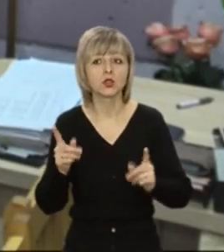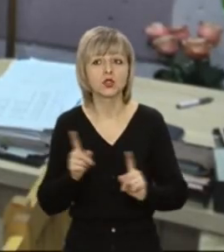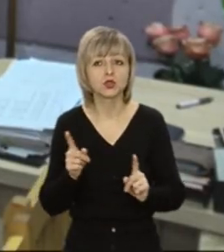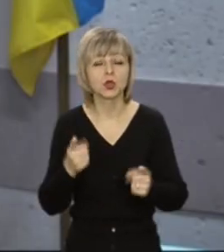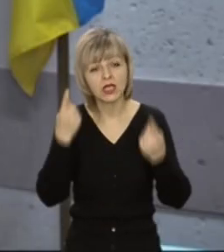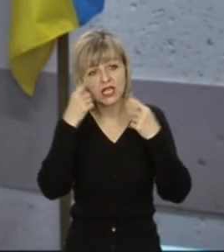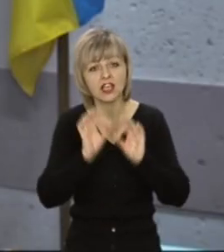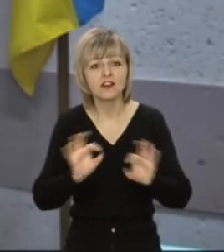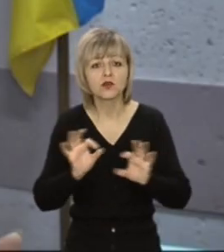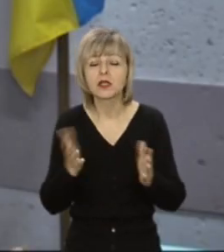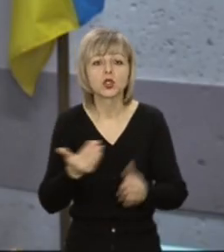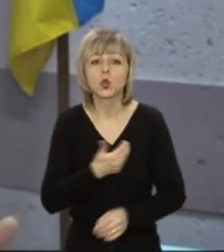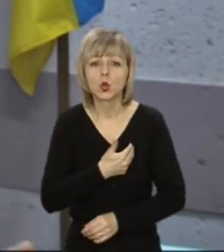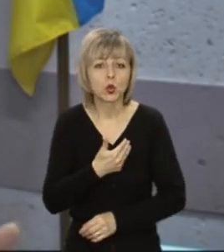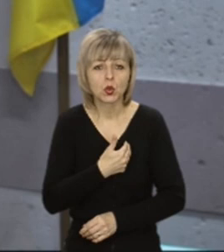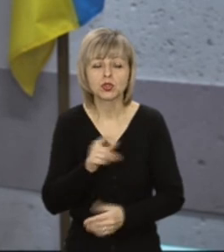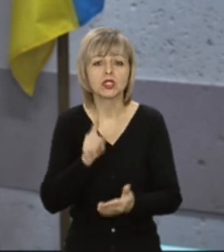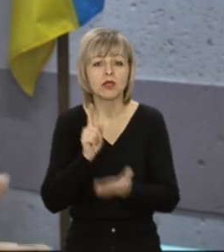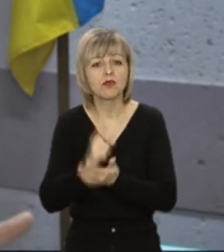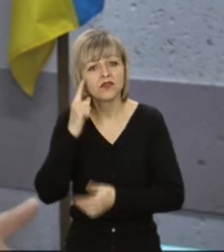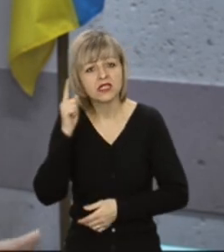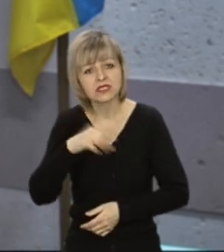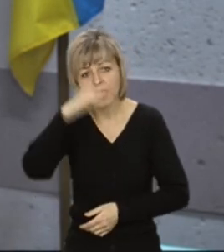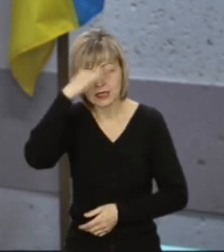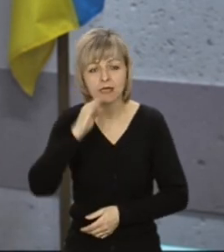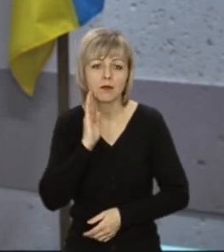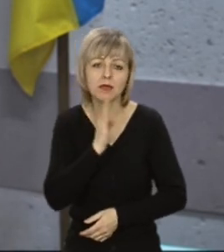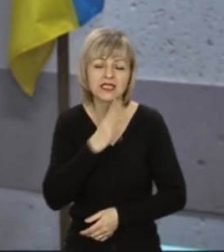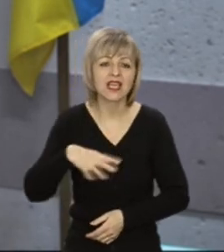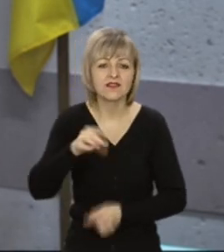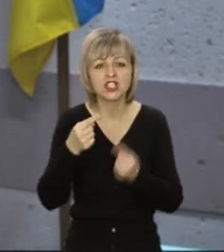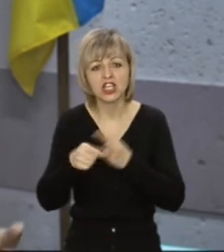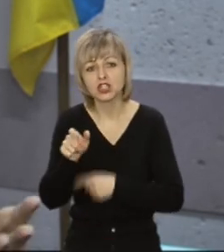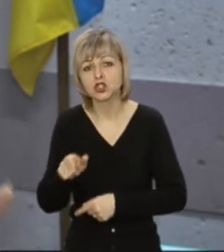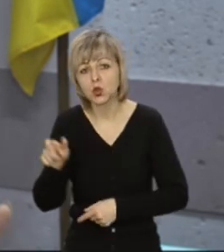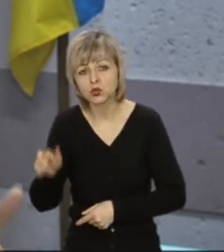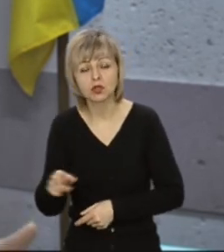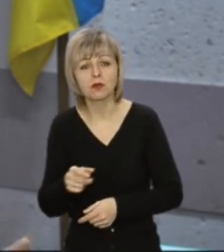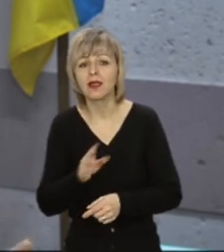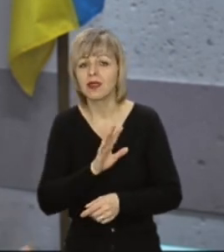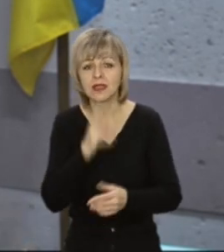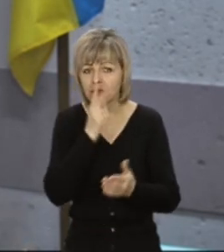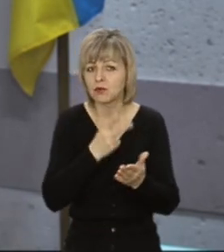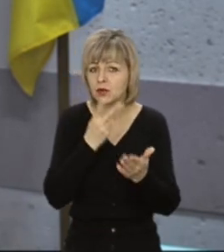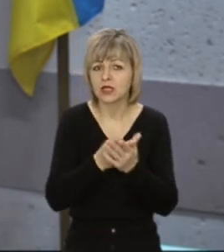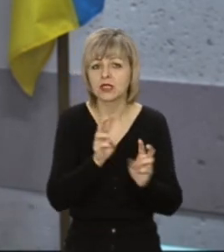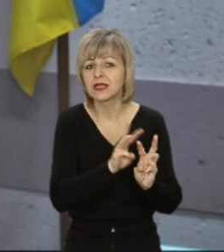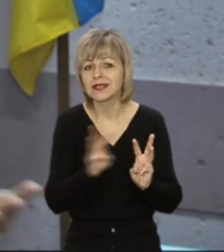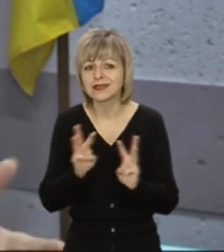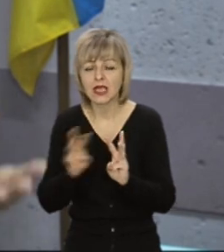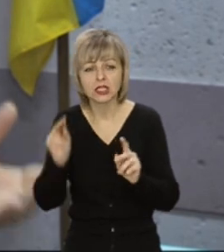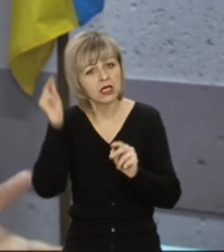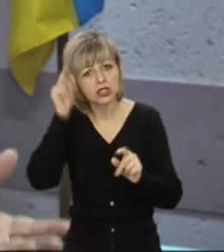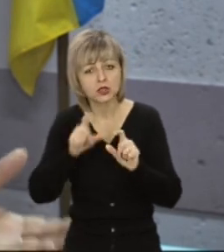інформація, яку хочуть і мають знати батьки і всі зацікавлені особи, не висвітлюється на сайтах закладів.